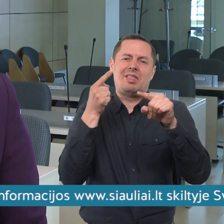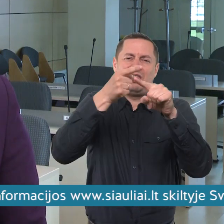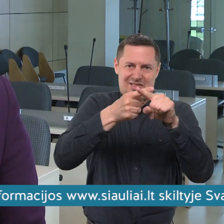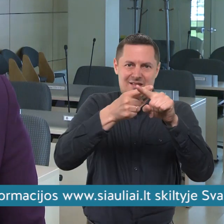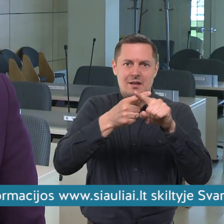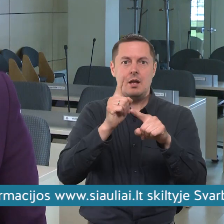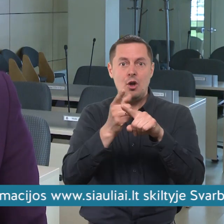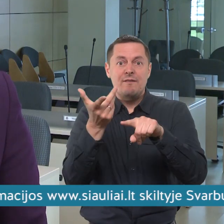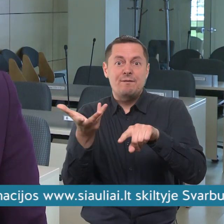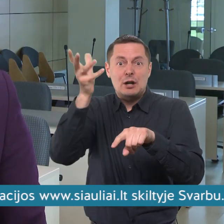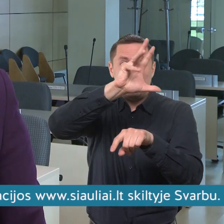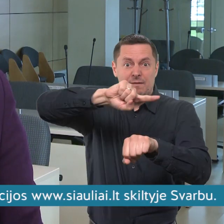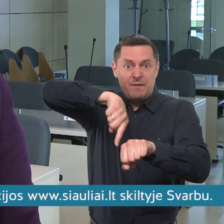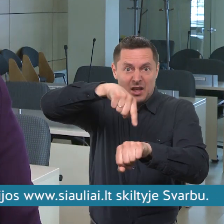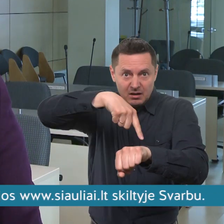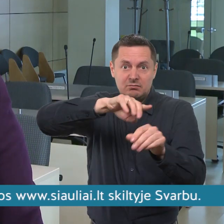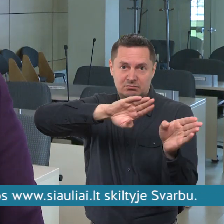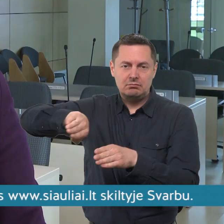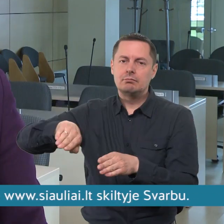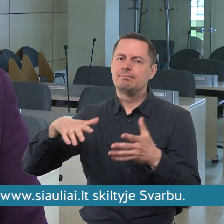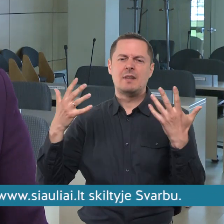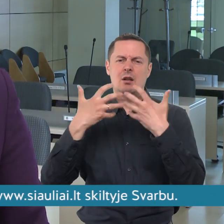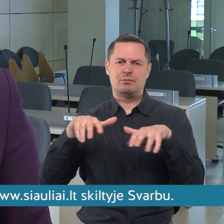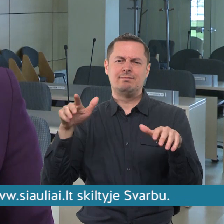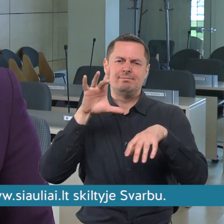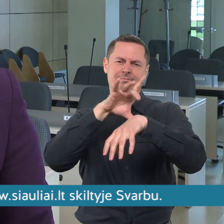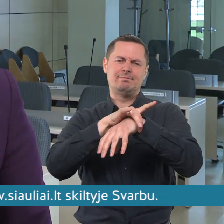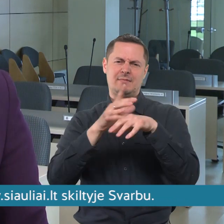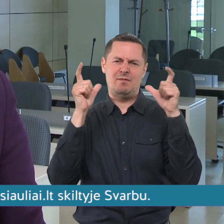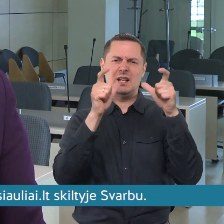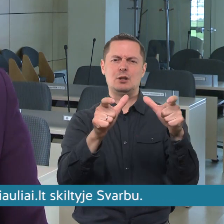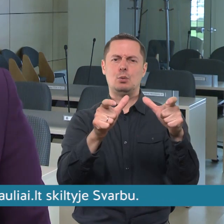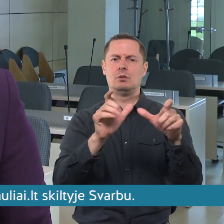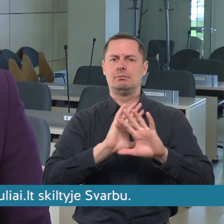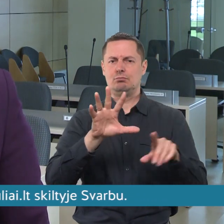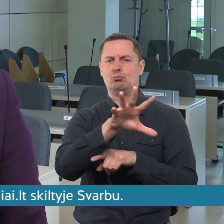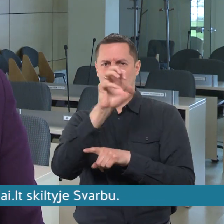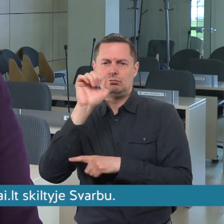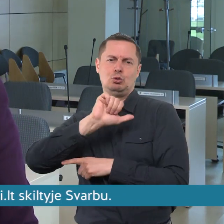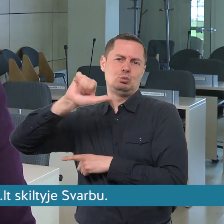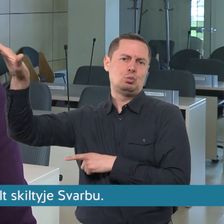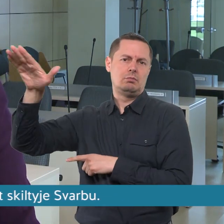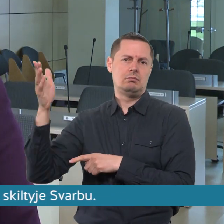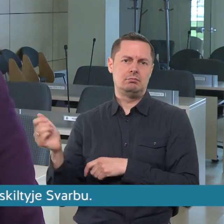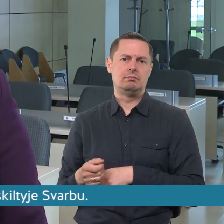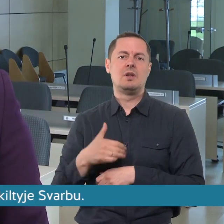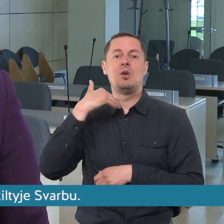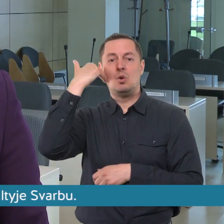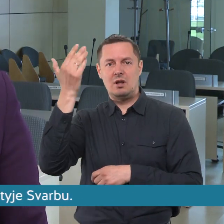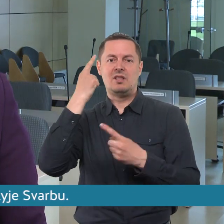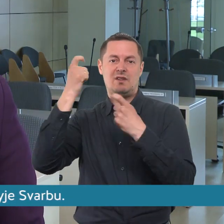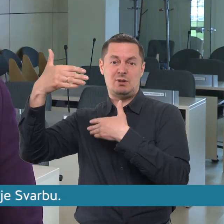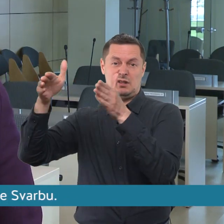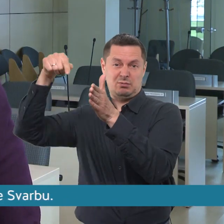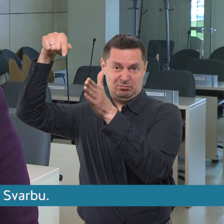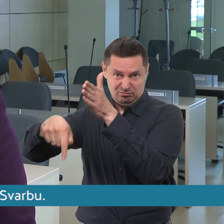40 minučių. Taip, po 40 minučių pati kamerą fiksuoja pažydėję ir tam tikrą žurnalą to pažydėjo nuotrukos